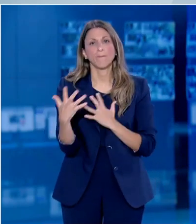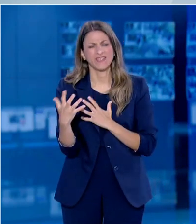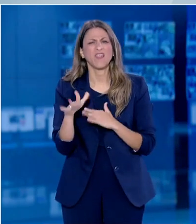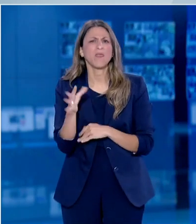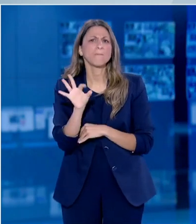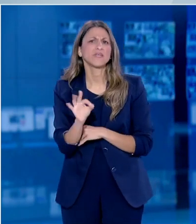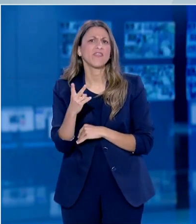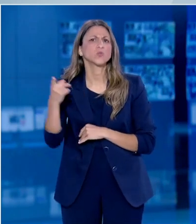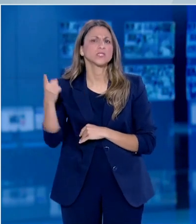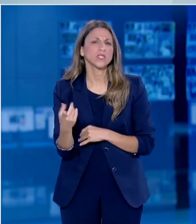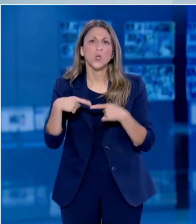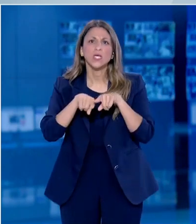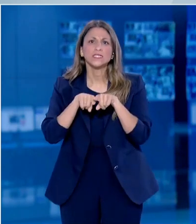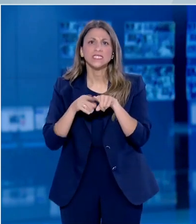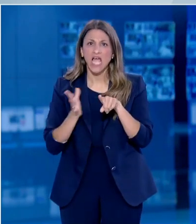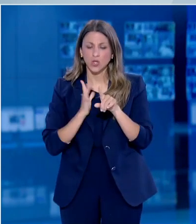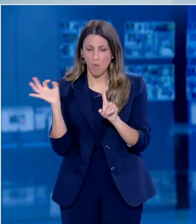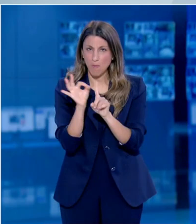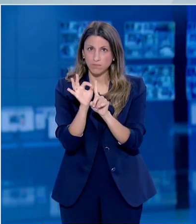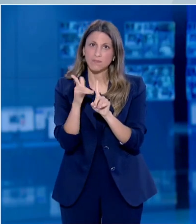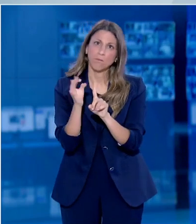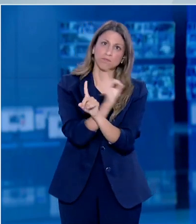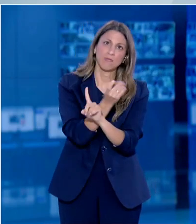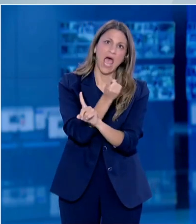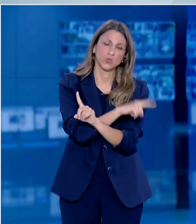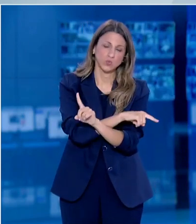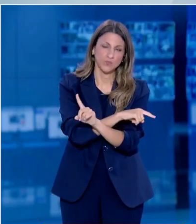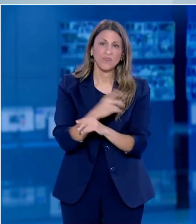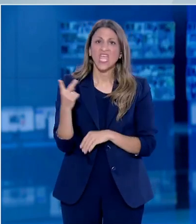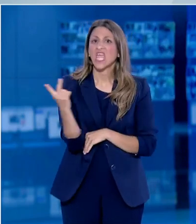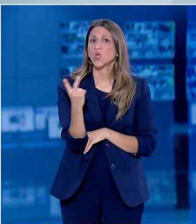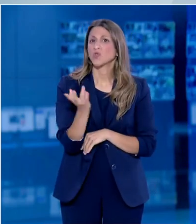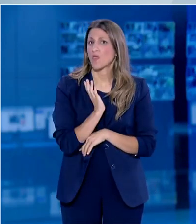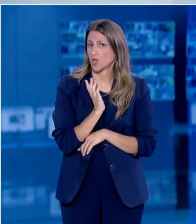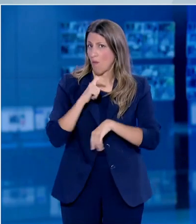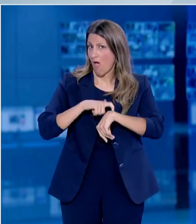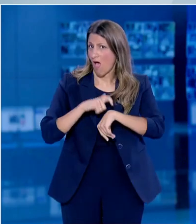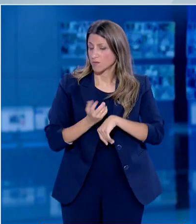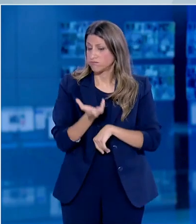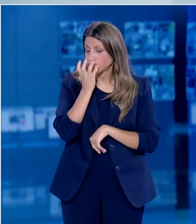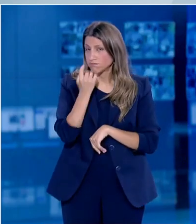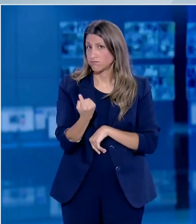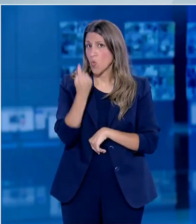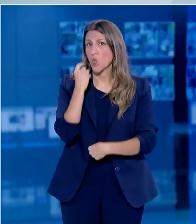το 52% είναι σχετιζόμενα με ήδη γνωστό κρούσμα. 22 συμπολίτες μας νοσηλεύονται διασωληνωμένοι.